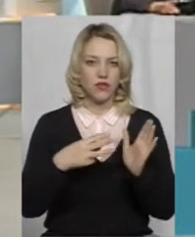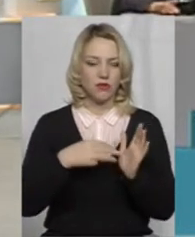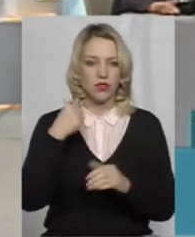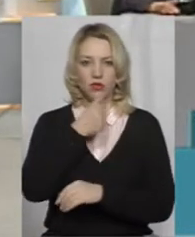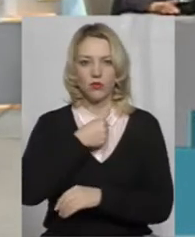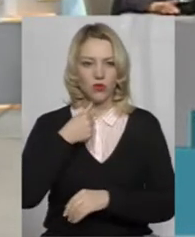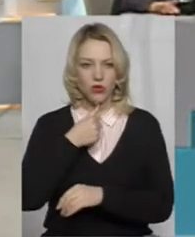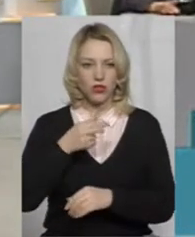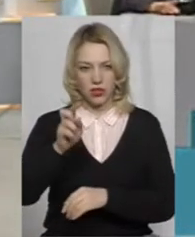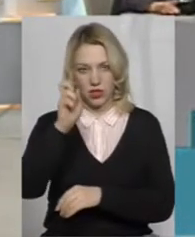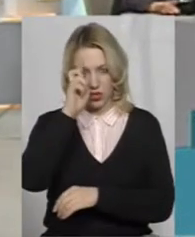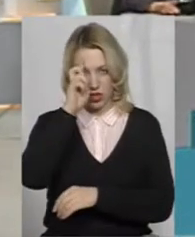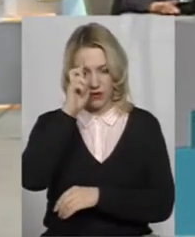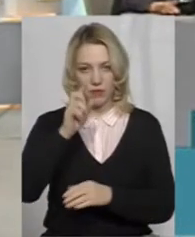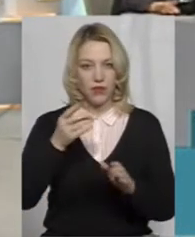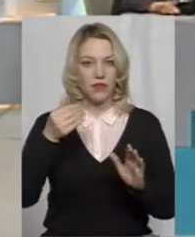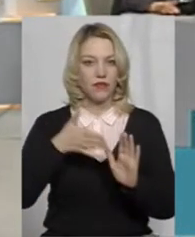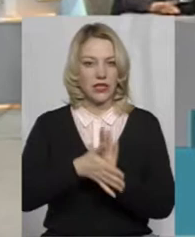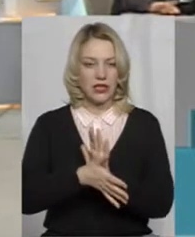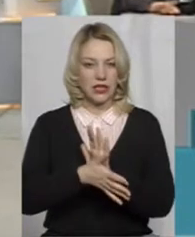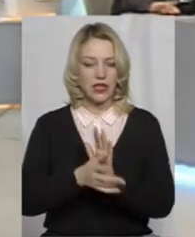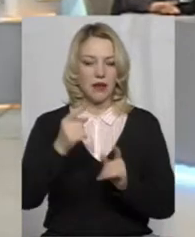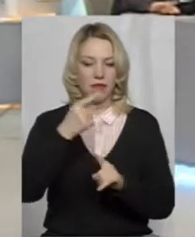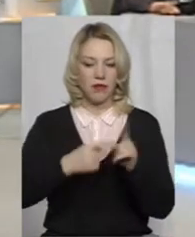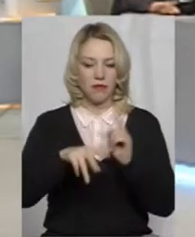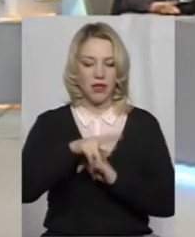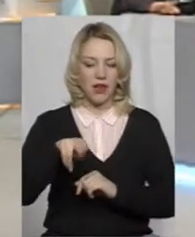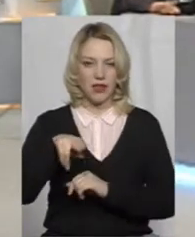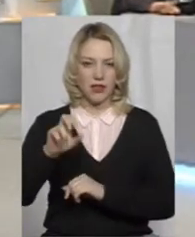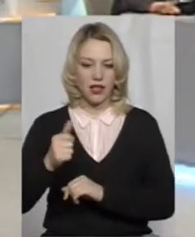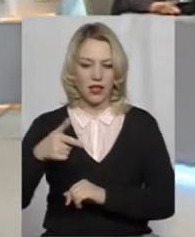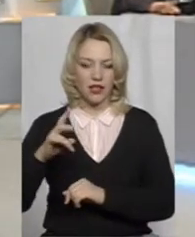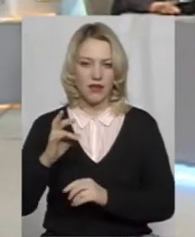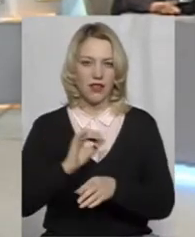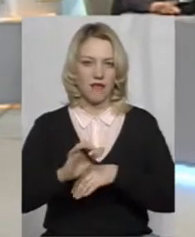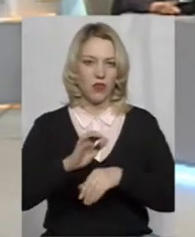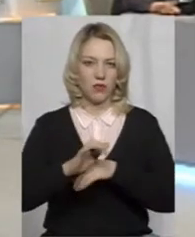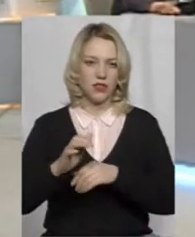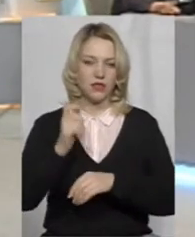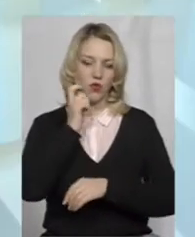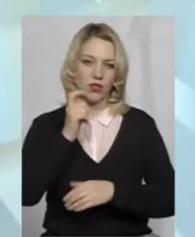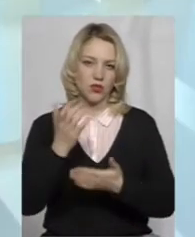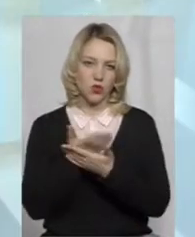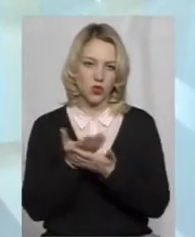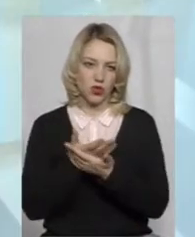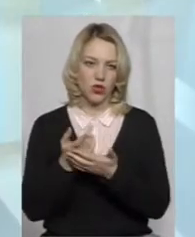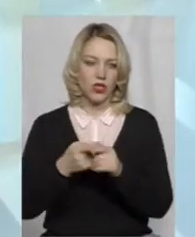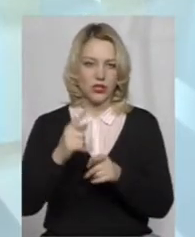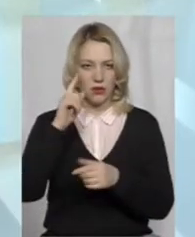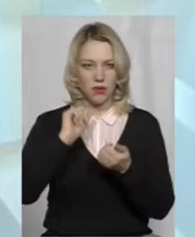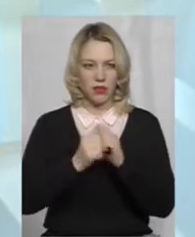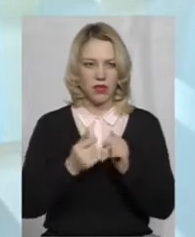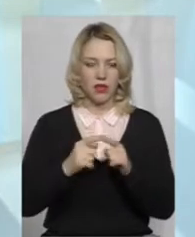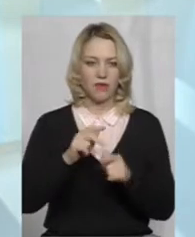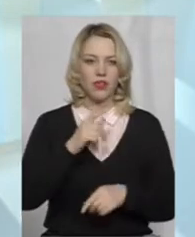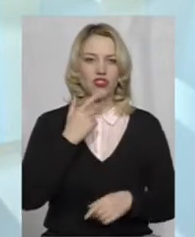році держава витратила півмільярда гривень на виробництво українського кіно. Це, ми пам'ятаємо,